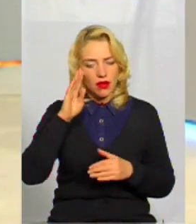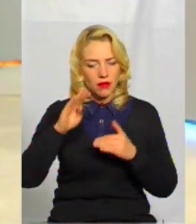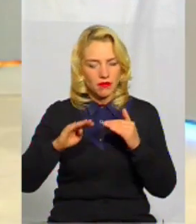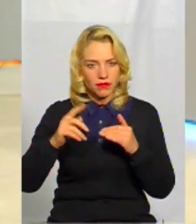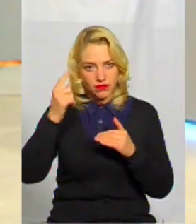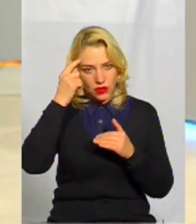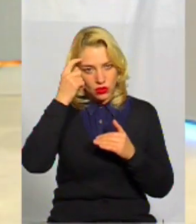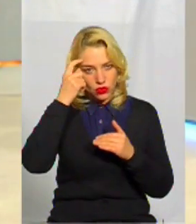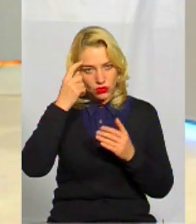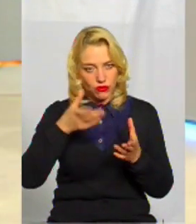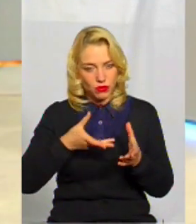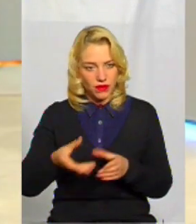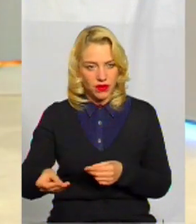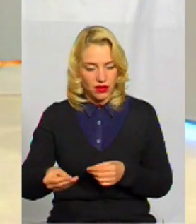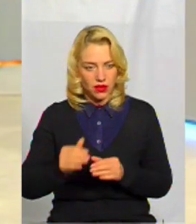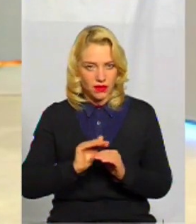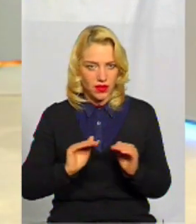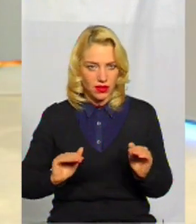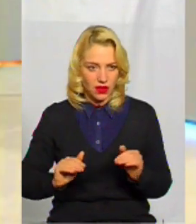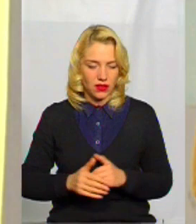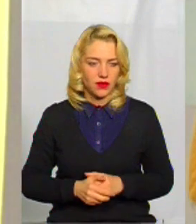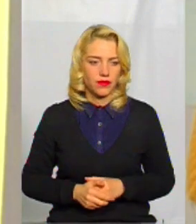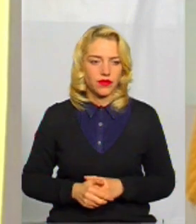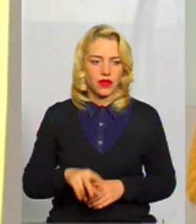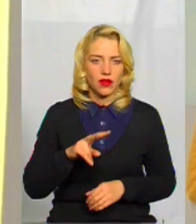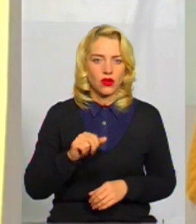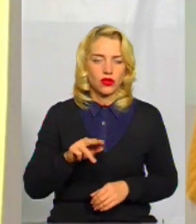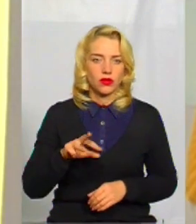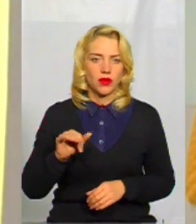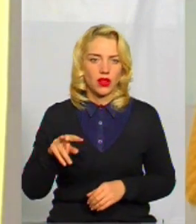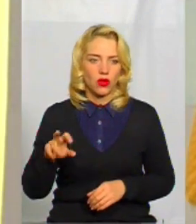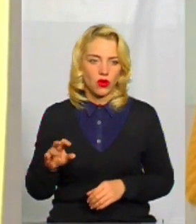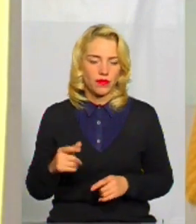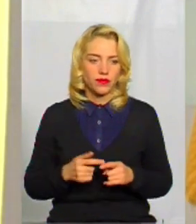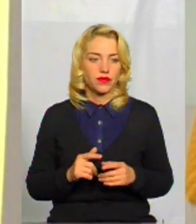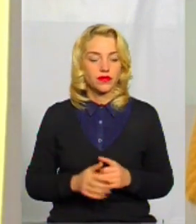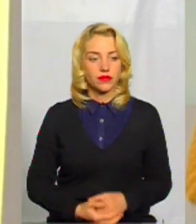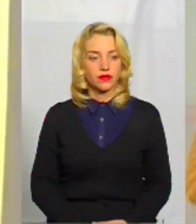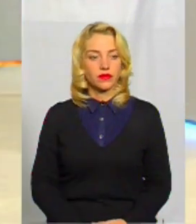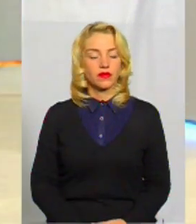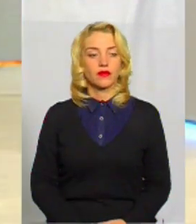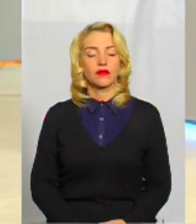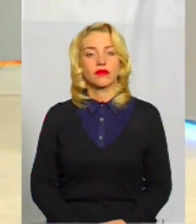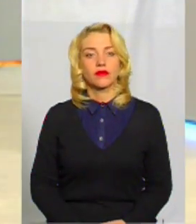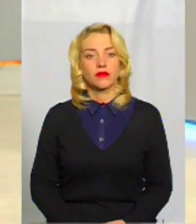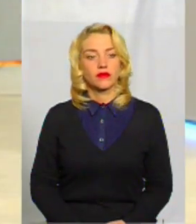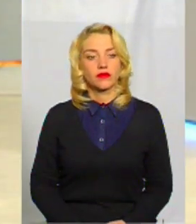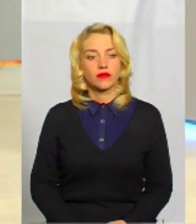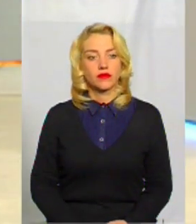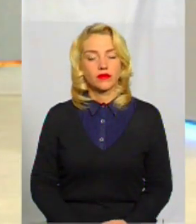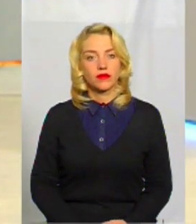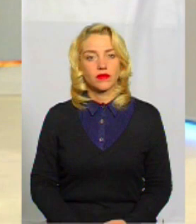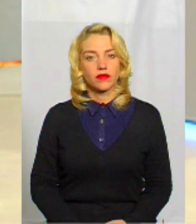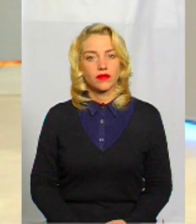впливає дитячо. А, пані Людмило, ще хочу до вас відповідь. Ну,